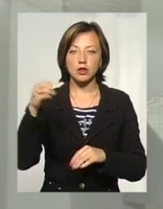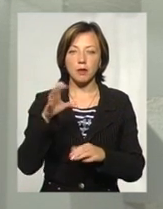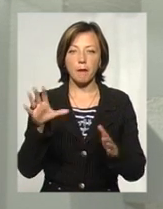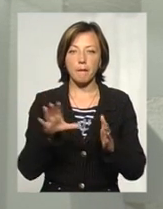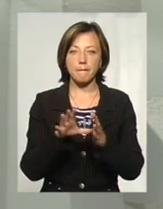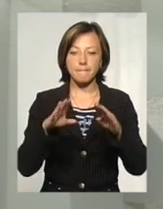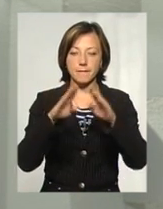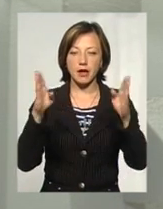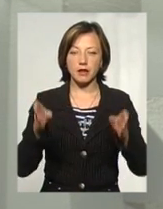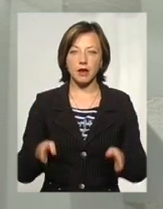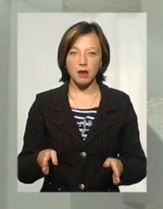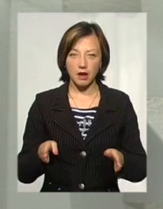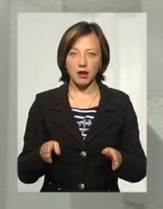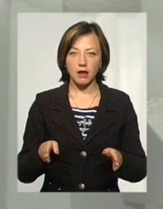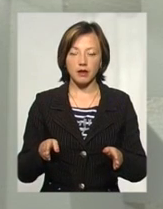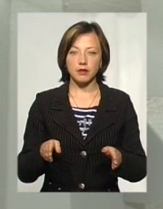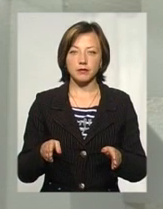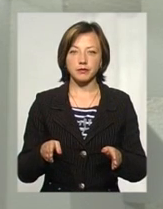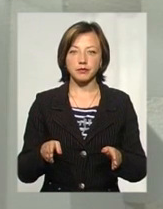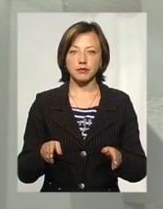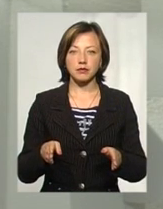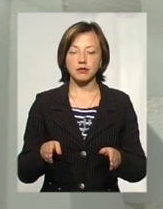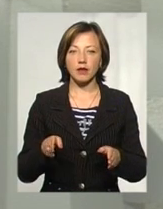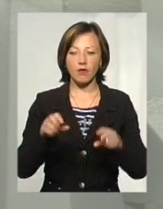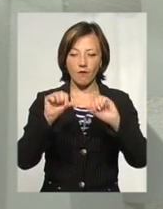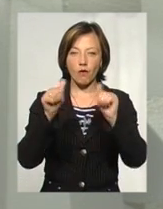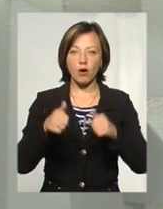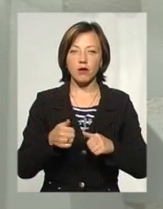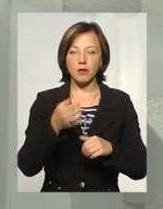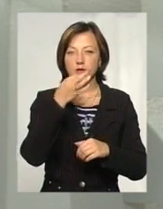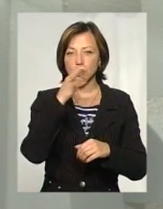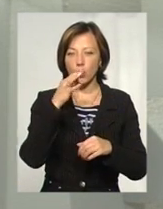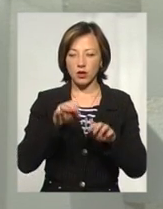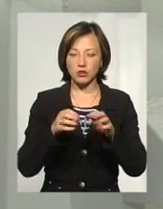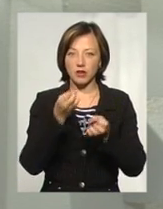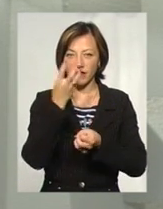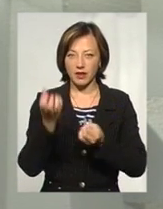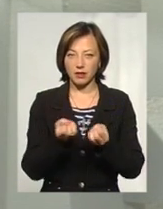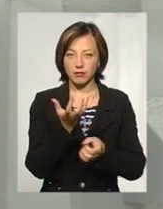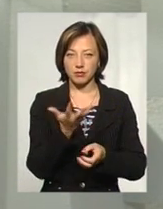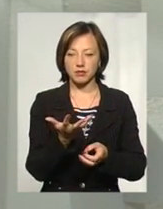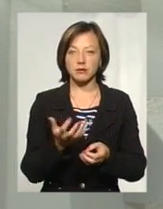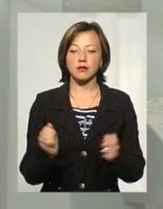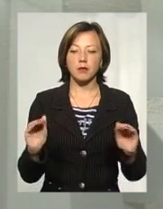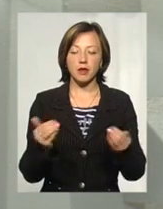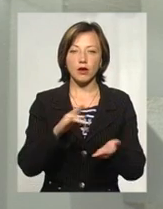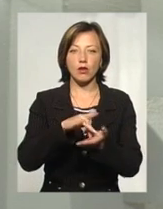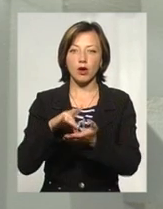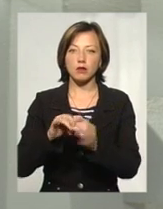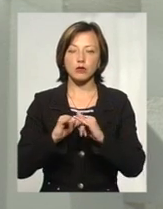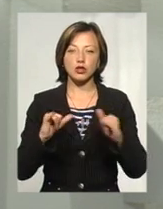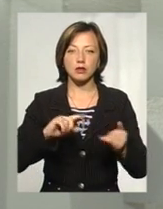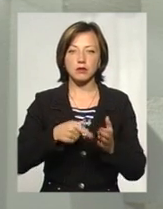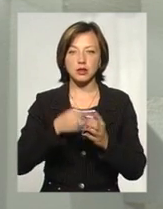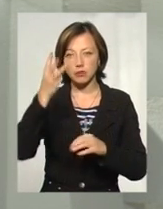«Соняха». Така цікава ідея, я думаю, що, можливо, якщо ми впровадимо успішно цей проєкт, такі міні-локації будуть поширюватися в